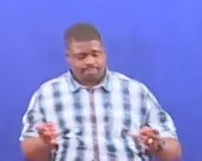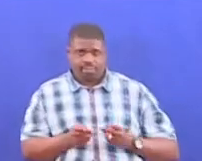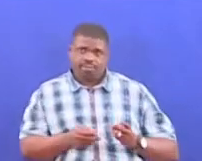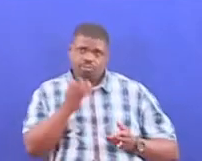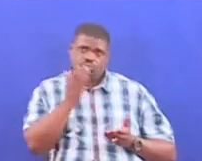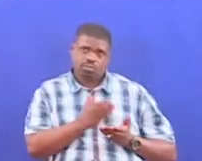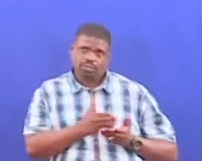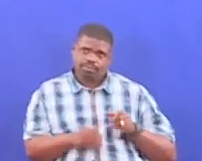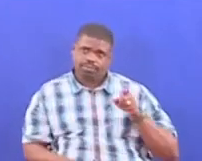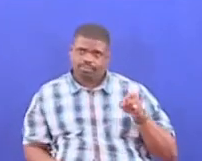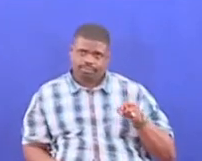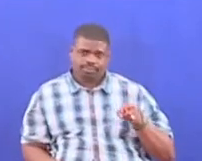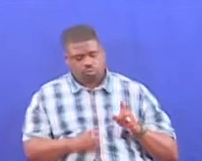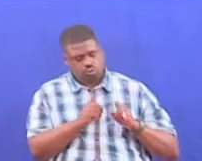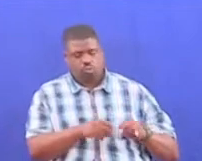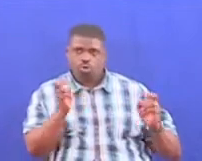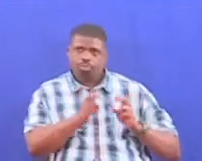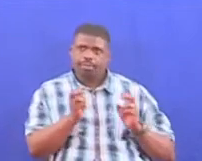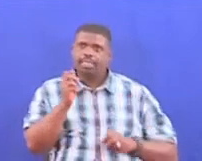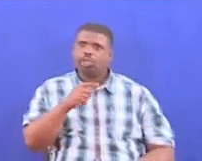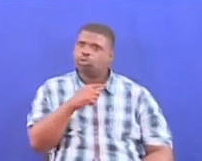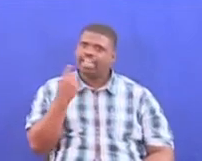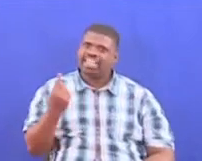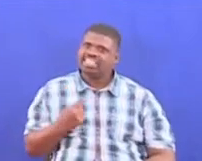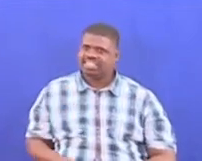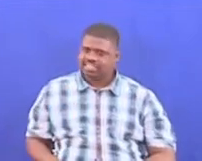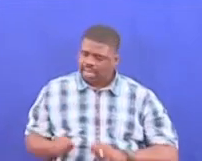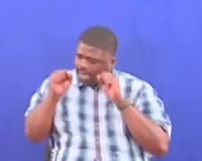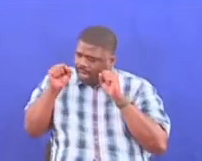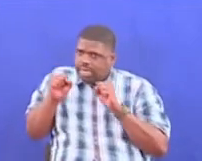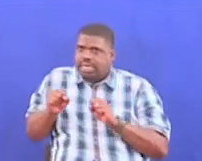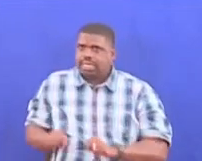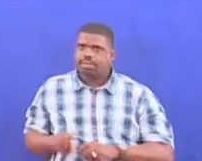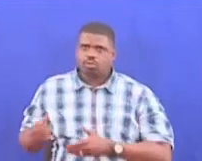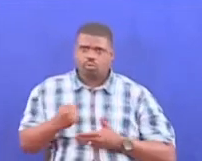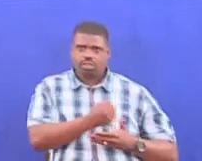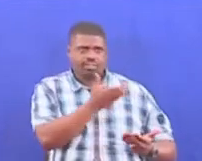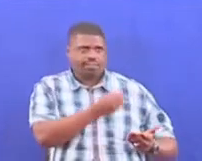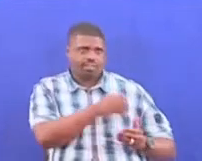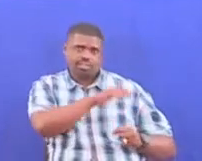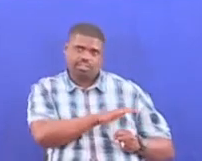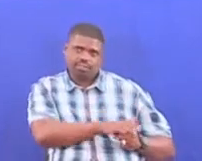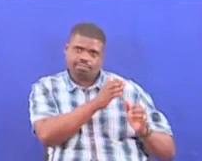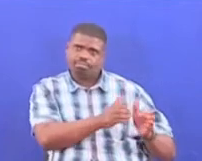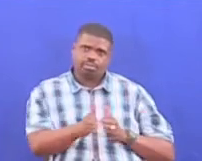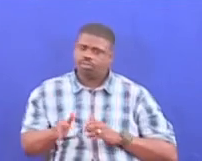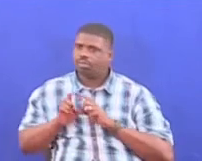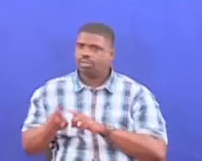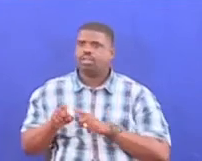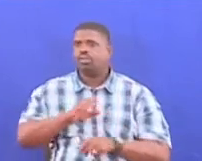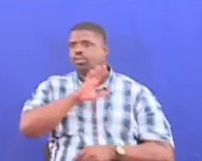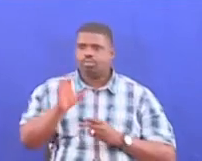kuakisha kwamba Tunakuwa na umeme toshelezi Lazima tuwekeze feather nyingi mwishuma mwenye kiti Lakini mpanga ureflector yote